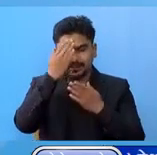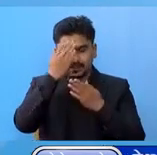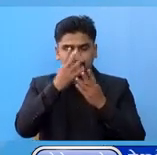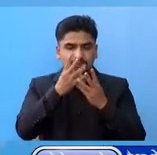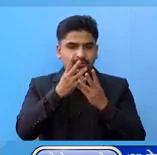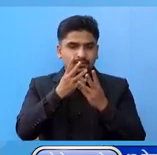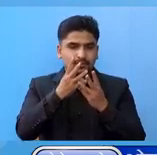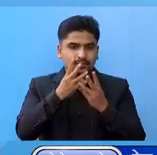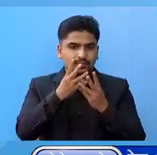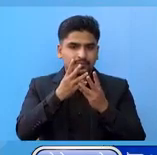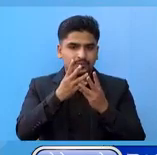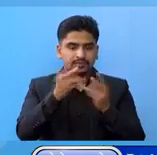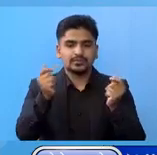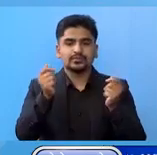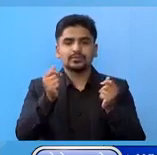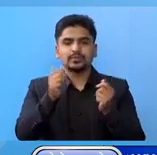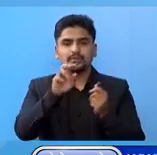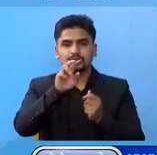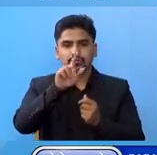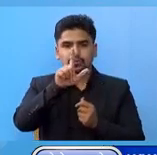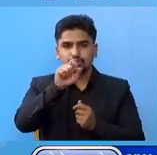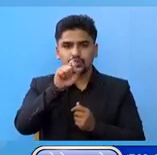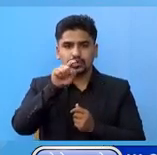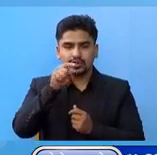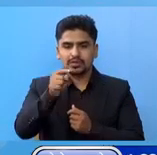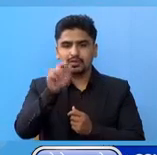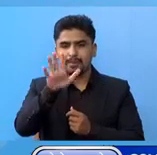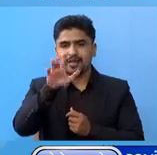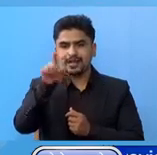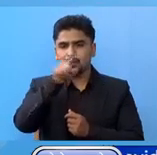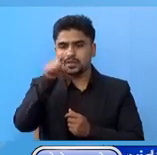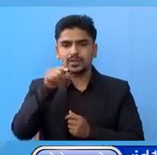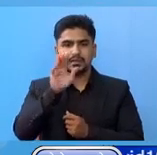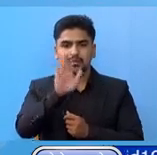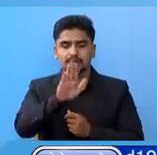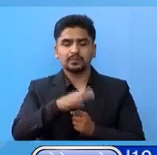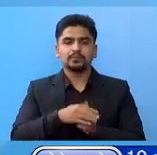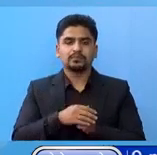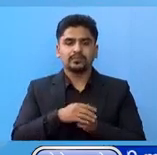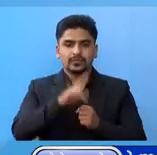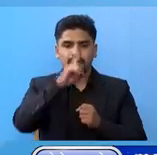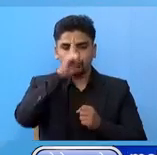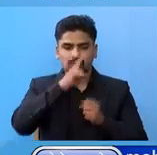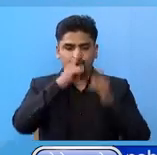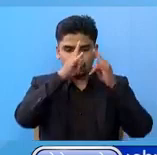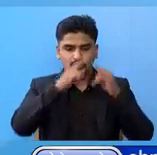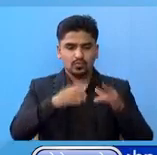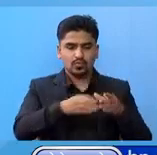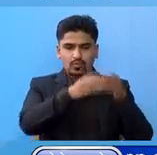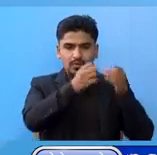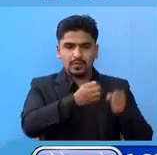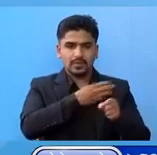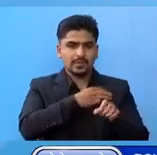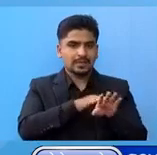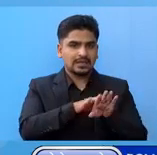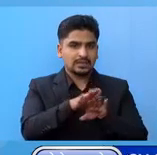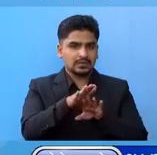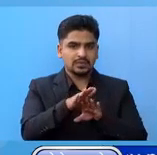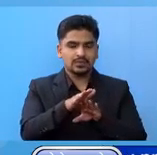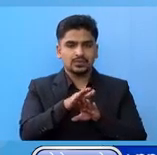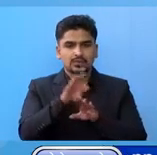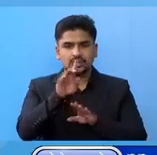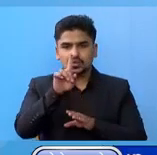भाई को दर 70,05 प्रती 10 लाख चा क्वारेंटिन मां रवन भाई का बेक्ति अरू को संख्या